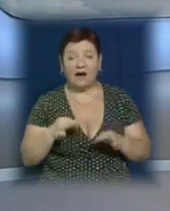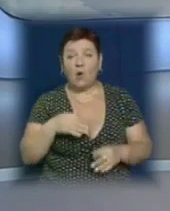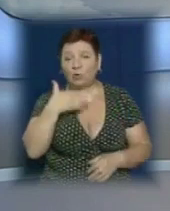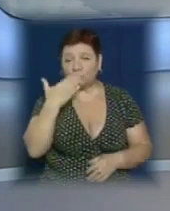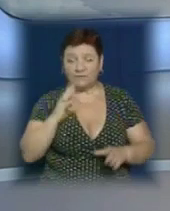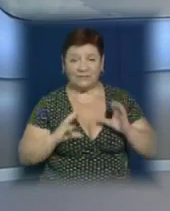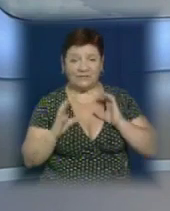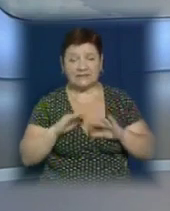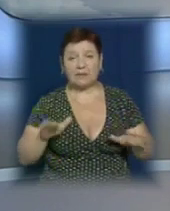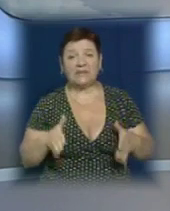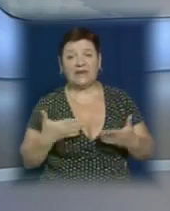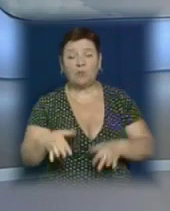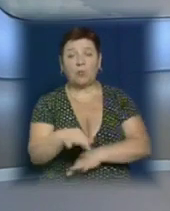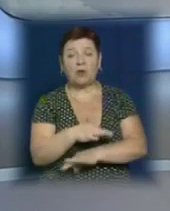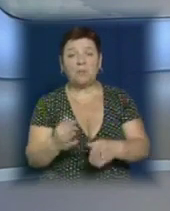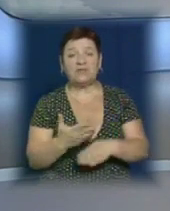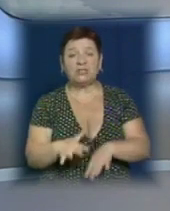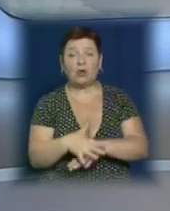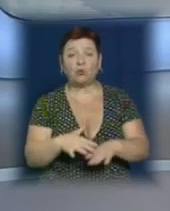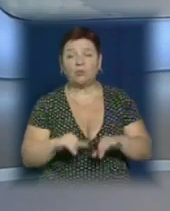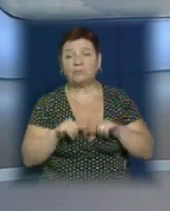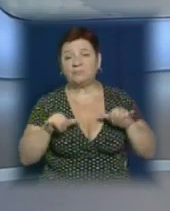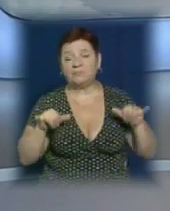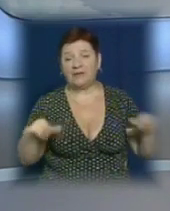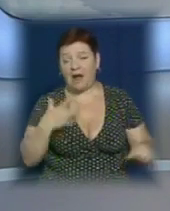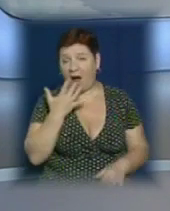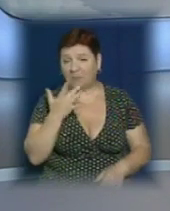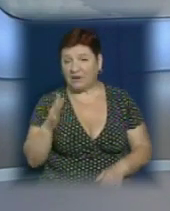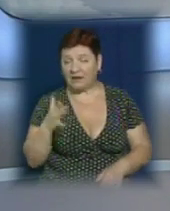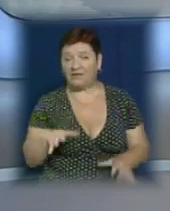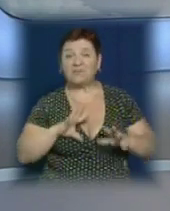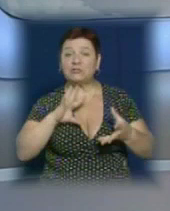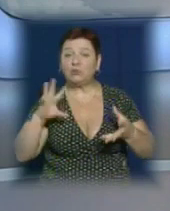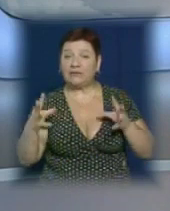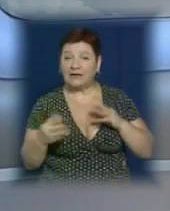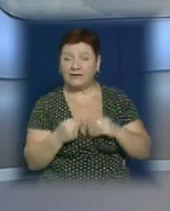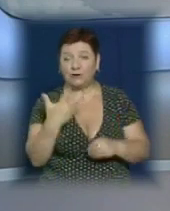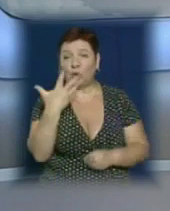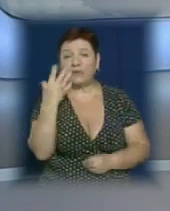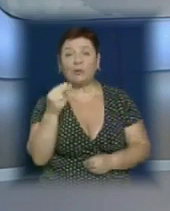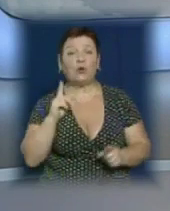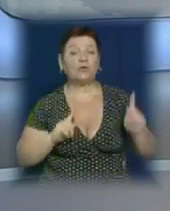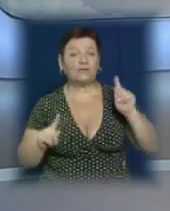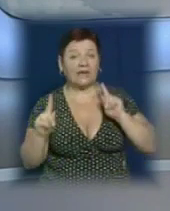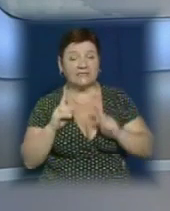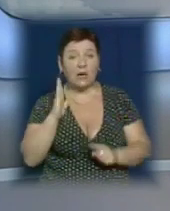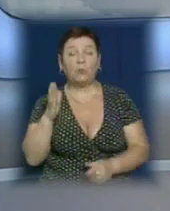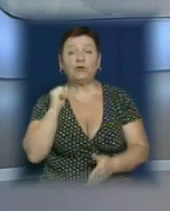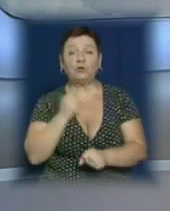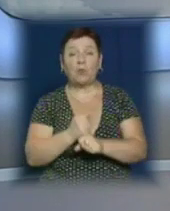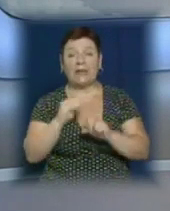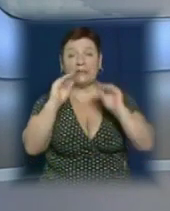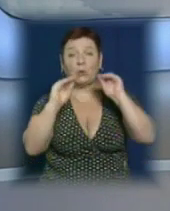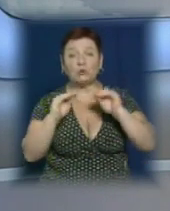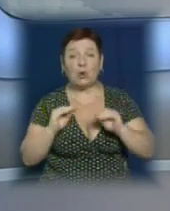УЖНУ за підтримки проєкту міжнародного розвитку Сполучених Штатів. В результаті дводенної конференції буде розроблено документ з